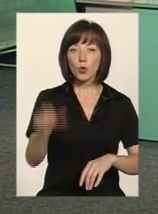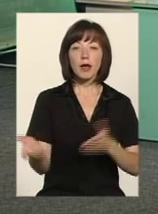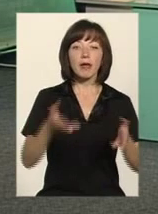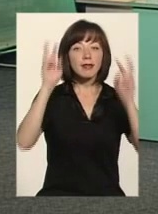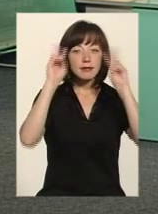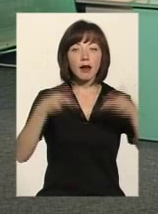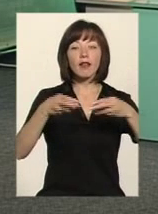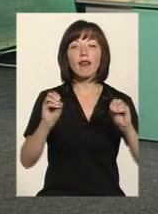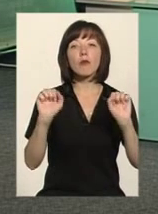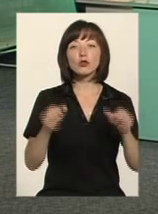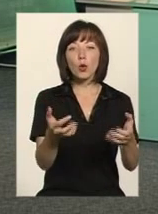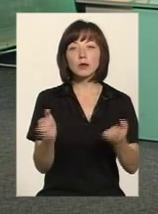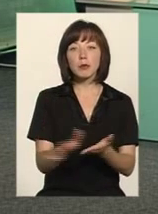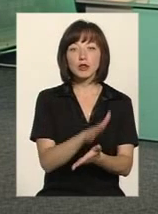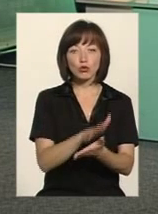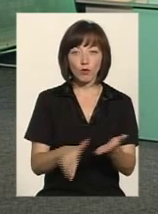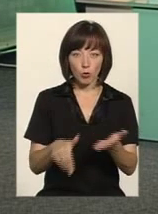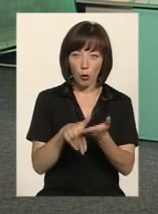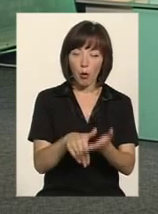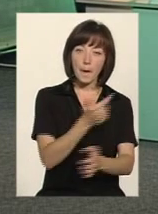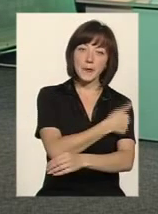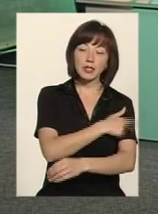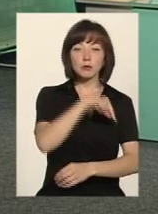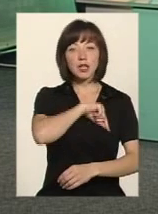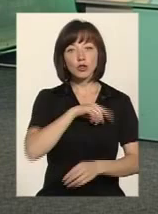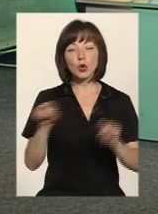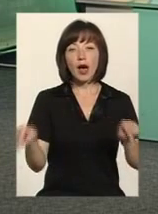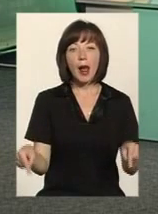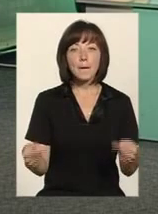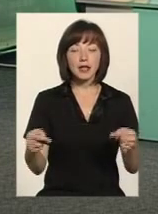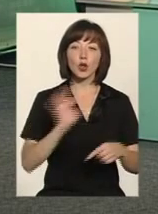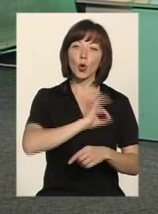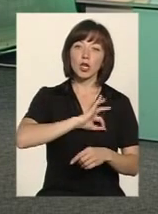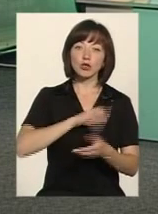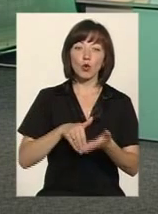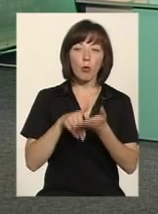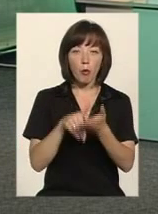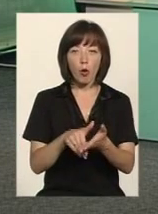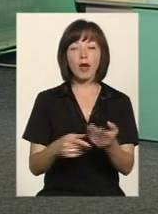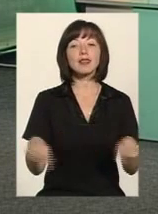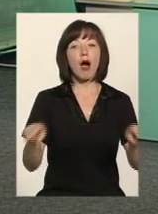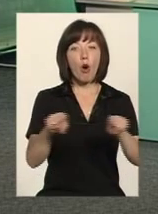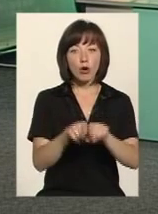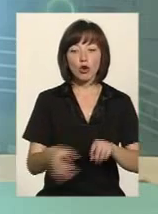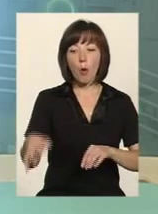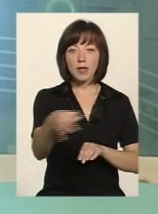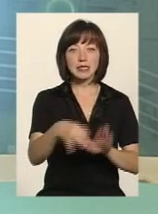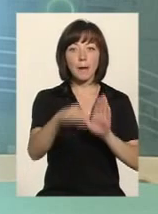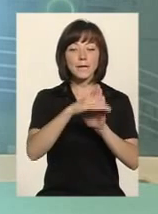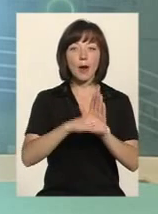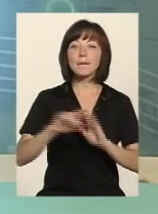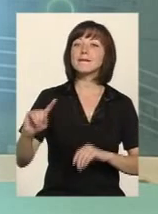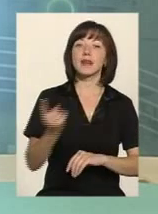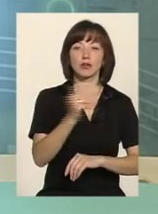знають, де вони можуть отримати безкоштовну допомогу. медичну, психологічну реабілітацію, юридичну допомогу. також обласна програма.